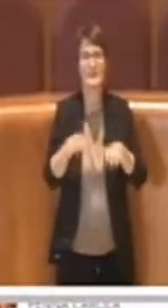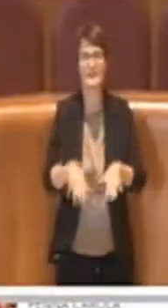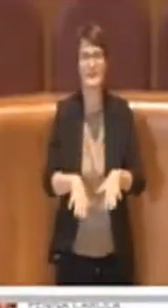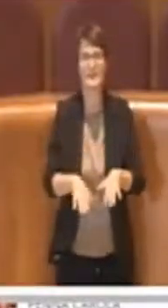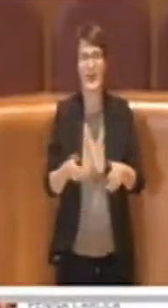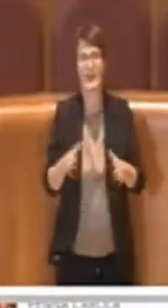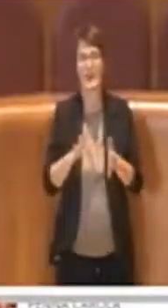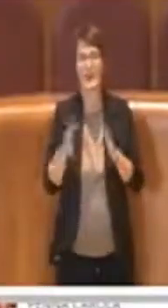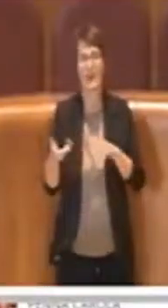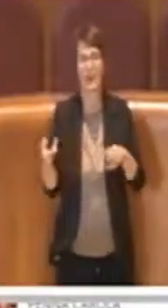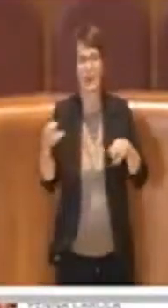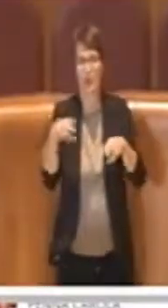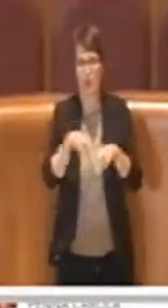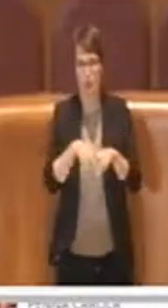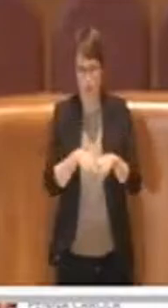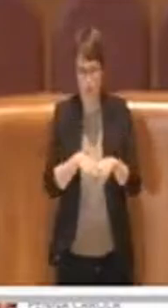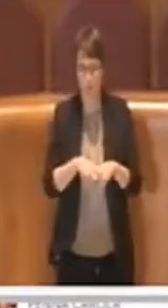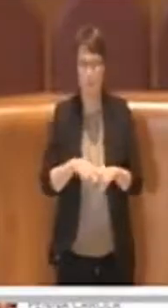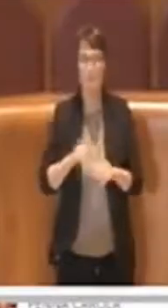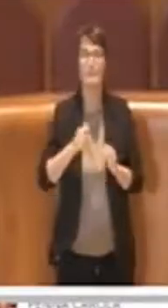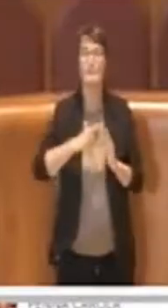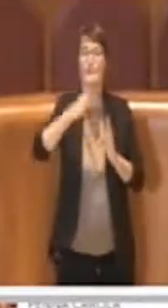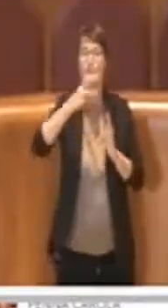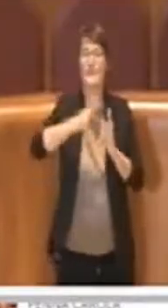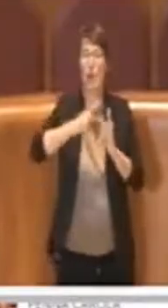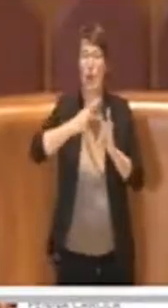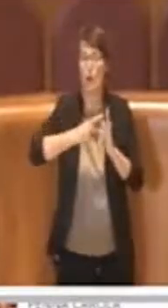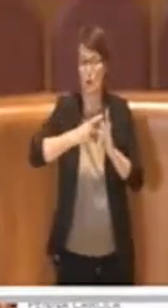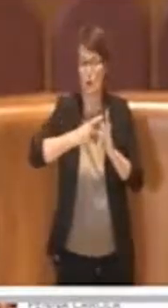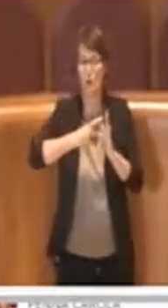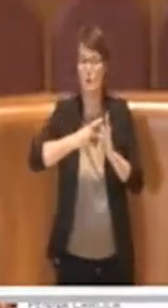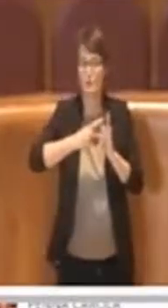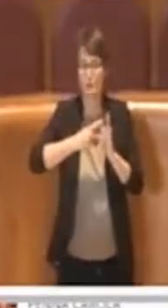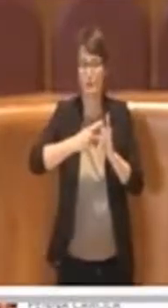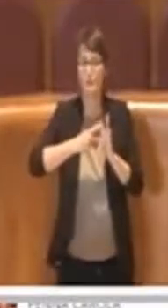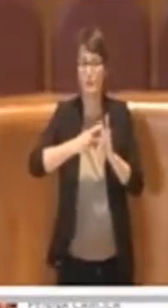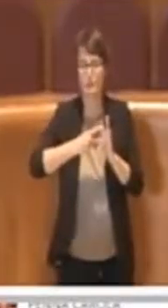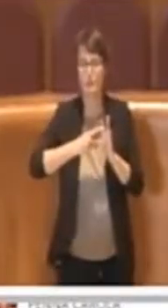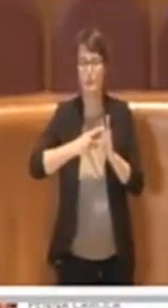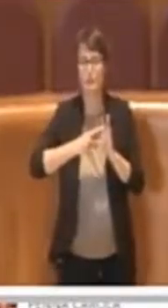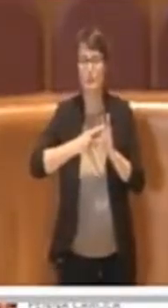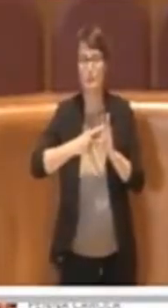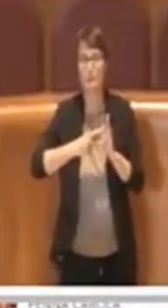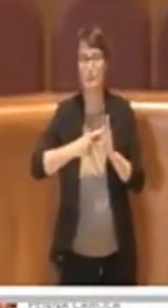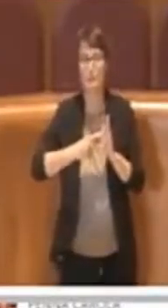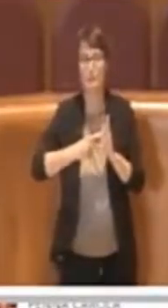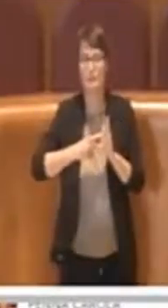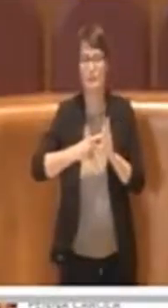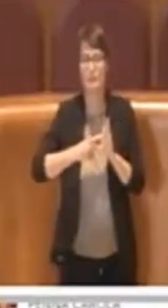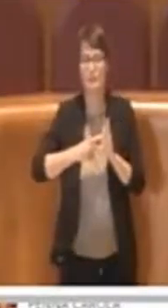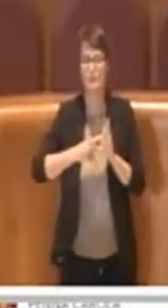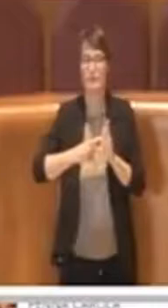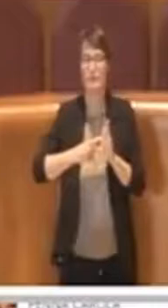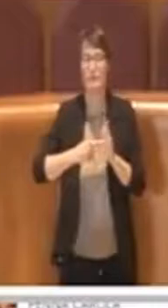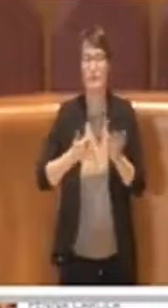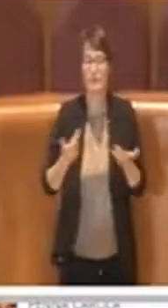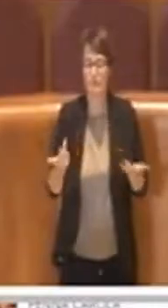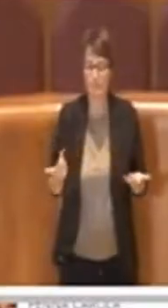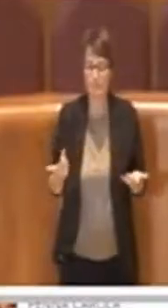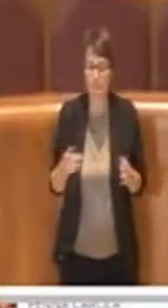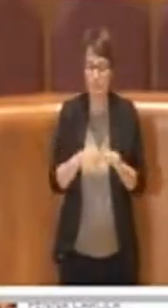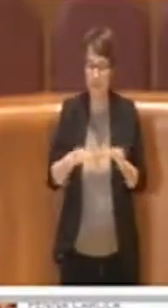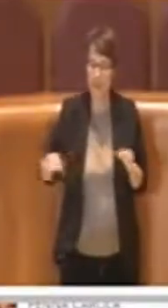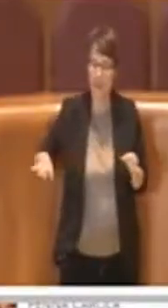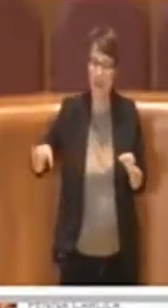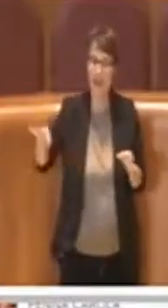di definire come area a